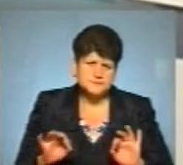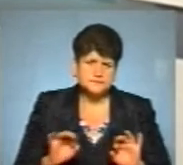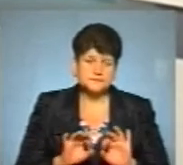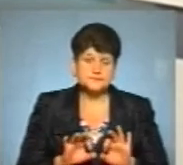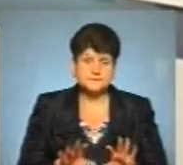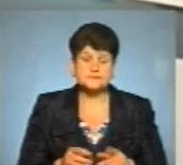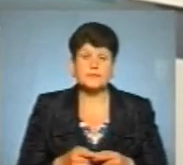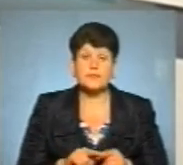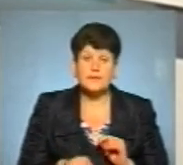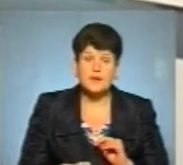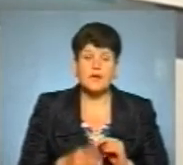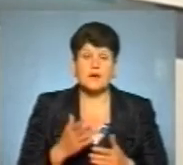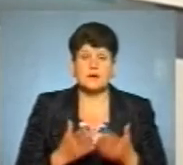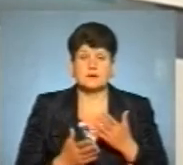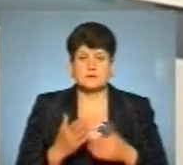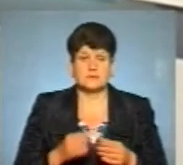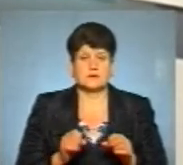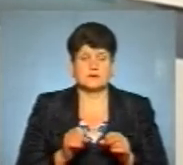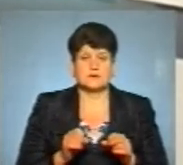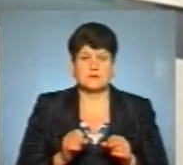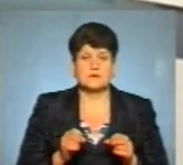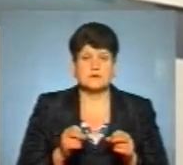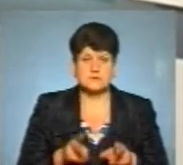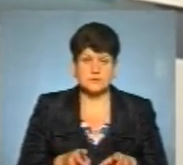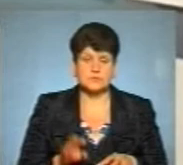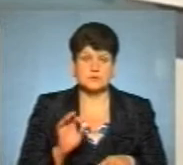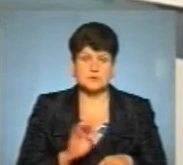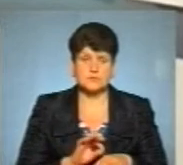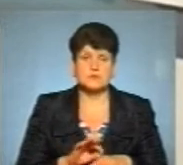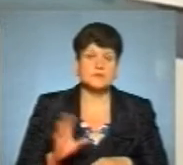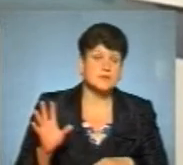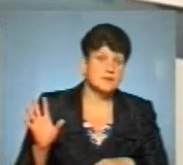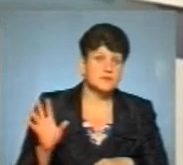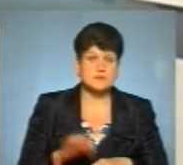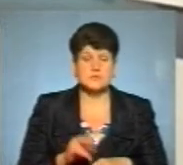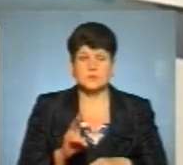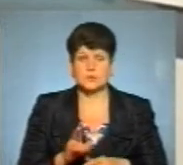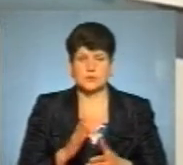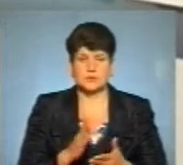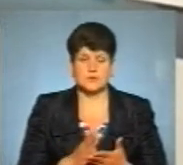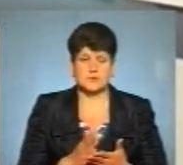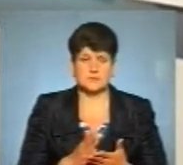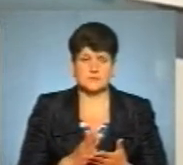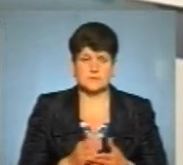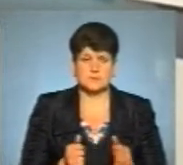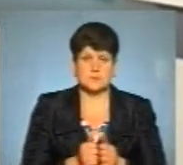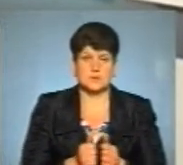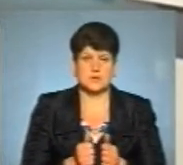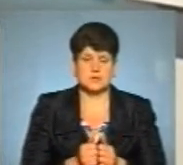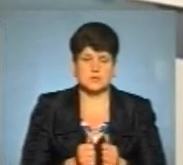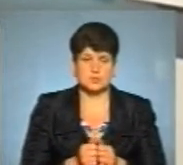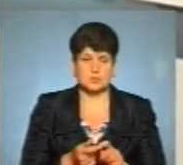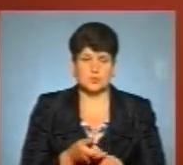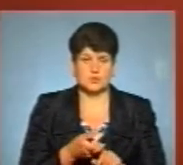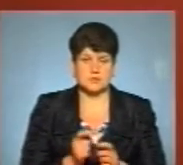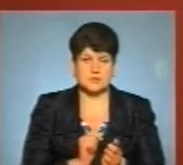Але ризикують інфікуватися всі, хто перебуває в близькому контакті,